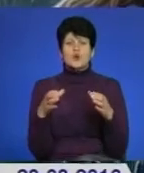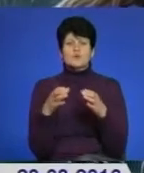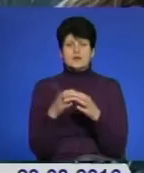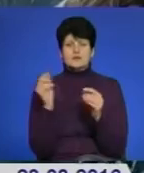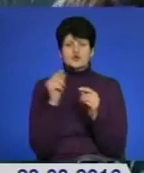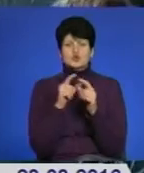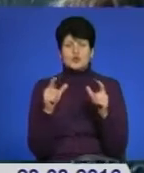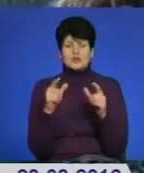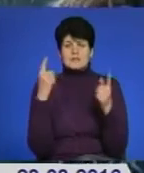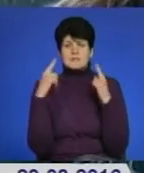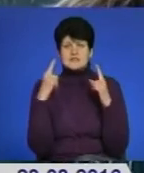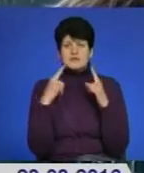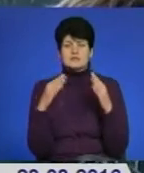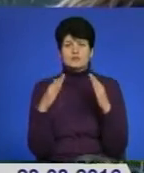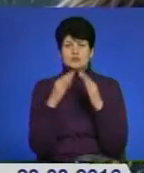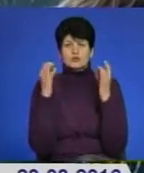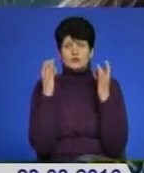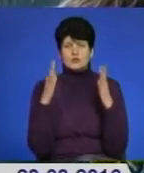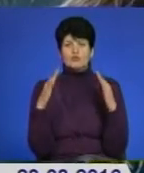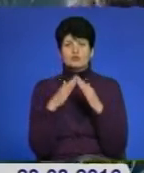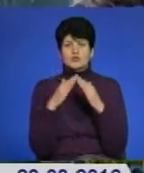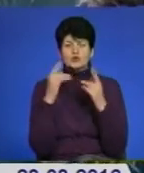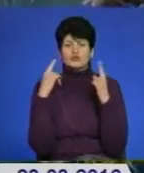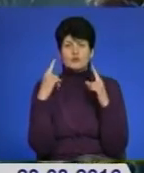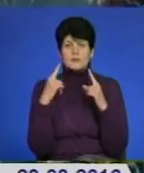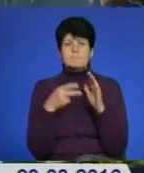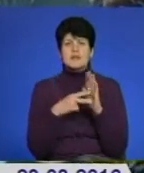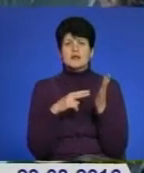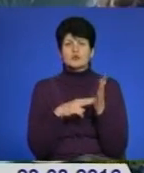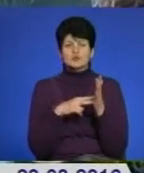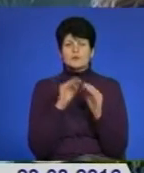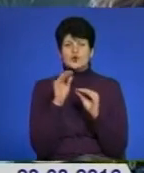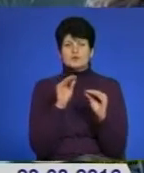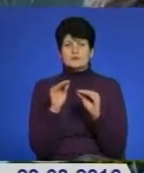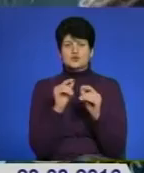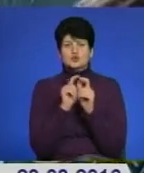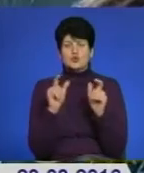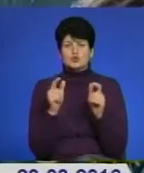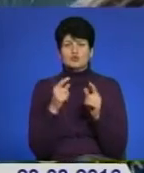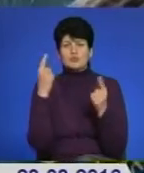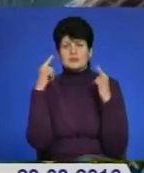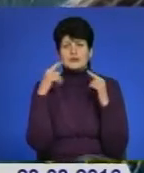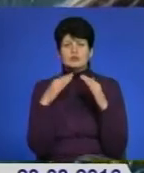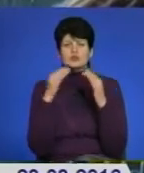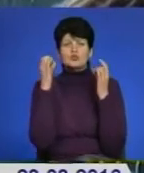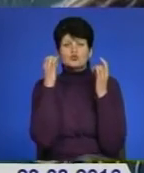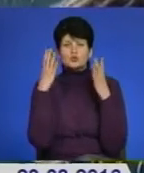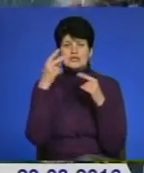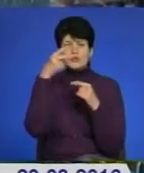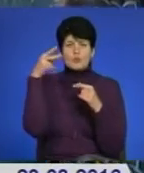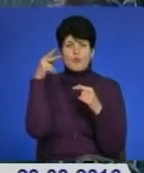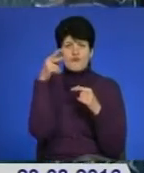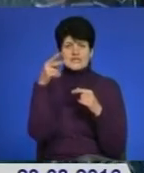школи мистецтв і будинком культури в будинок творчості. Плануємо розмістити школу мистецтв і будинку культури на другому